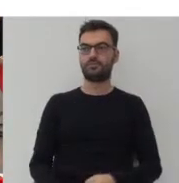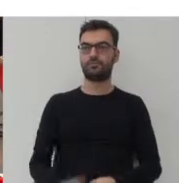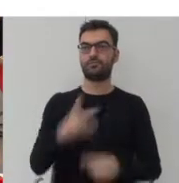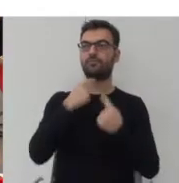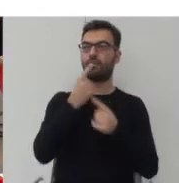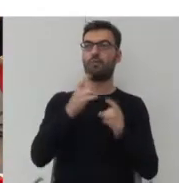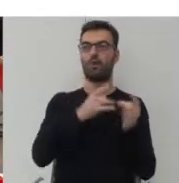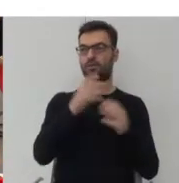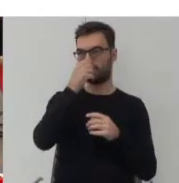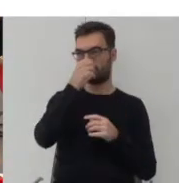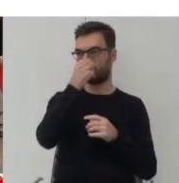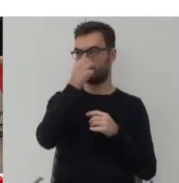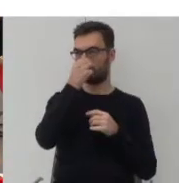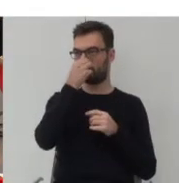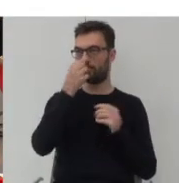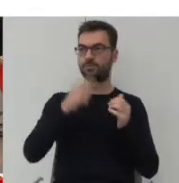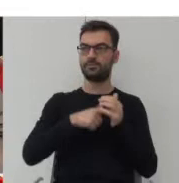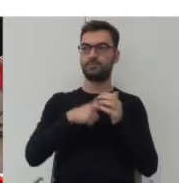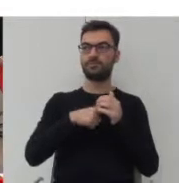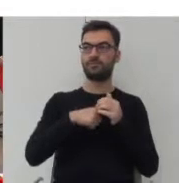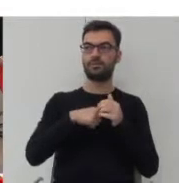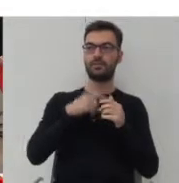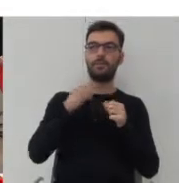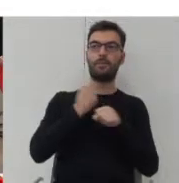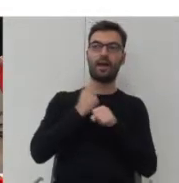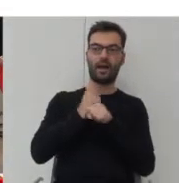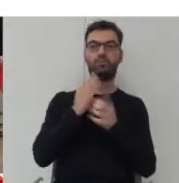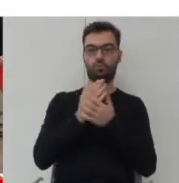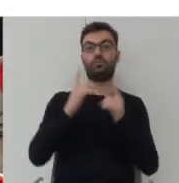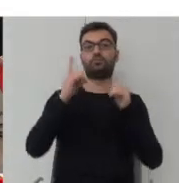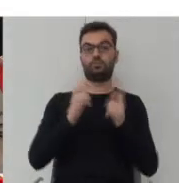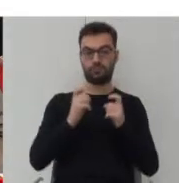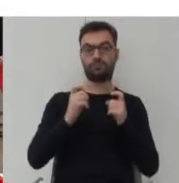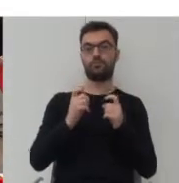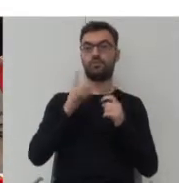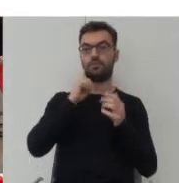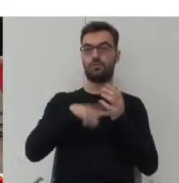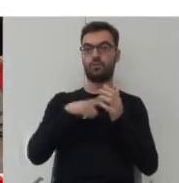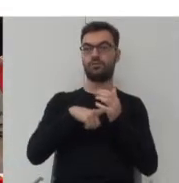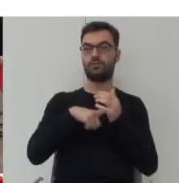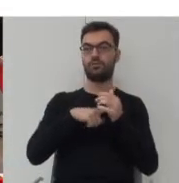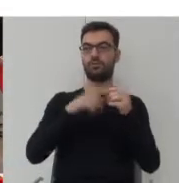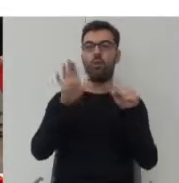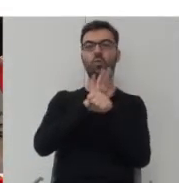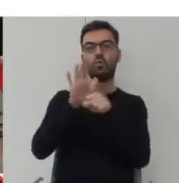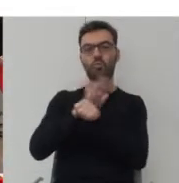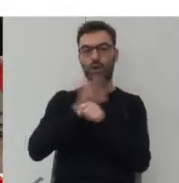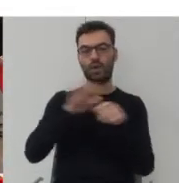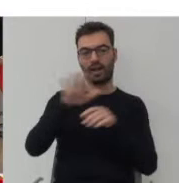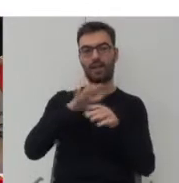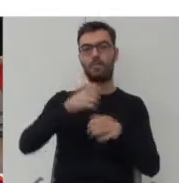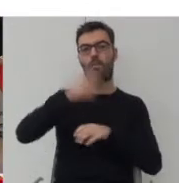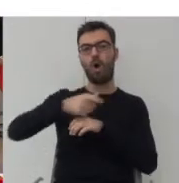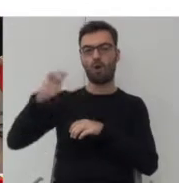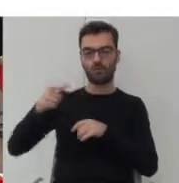powiedzieć, że takie działania już mają miejsce. Właśnie dogęszczanie blokowisk i tutaj dobrym przykładem